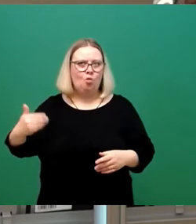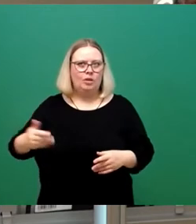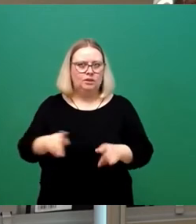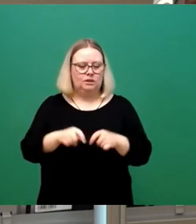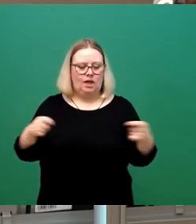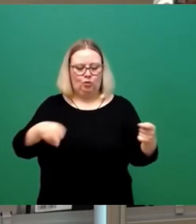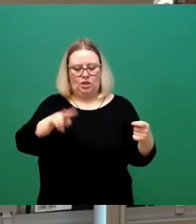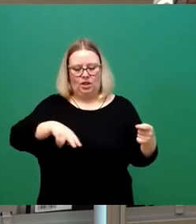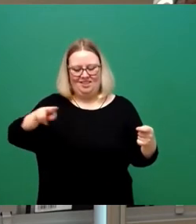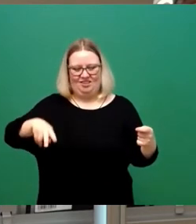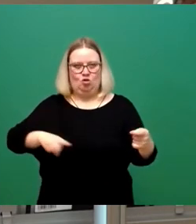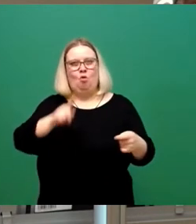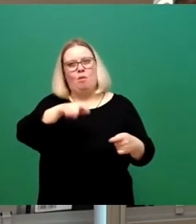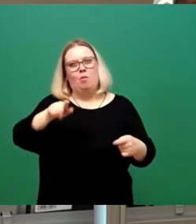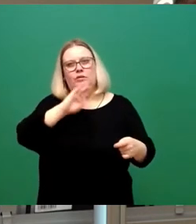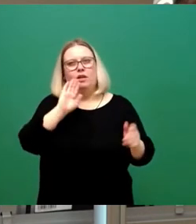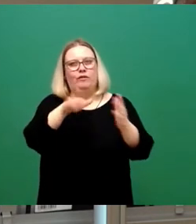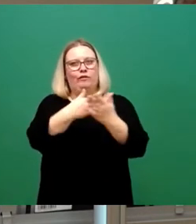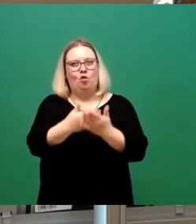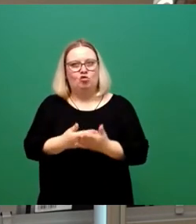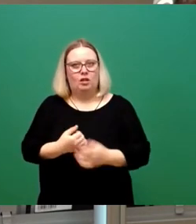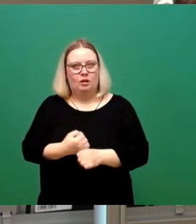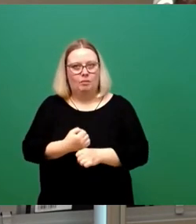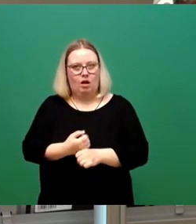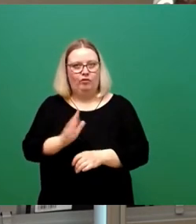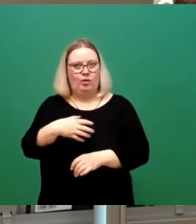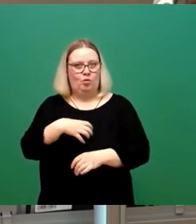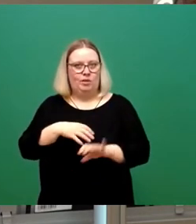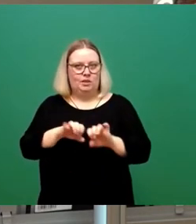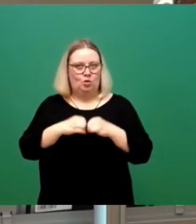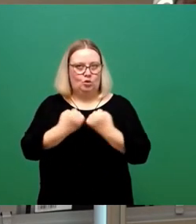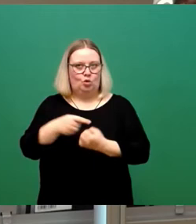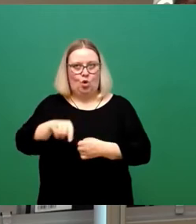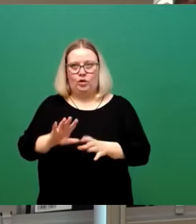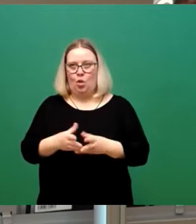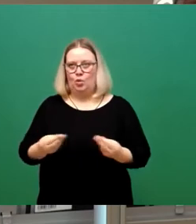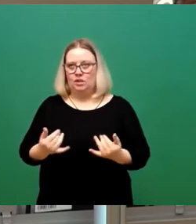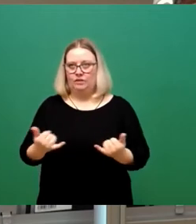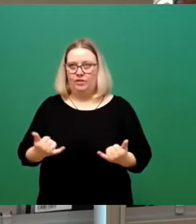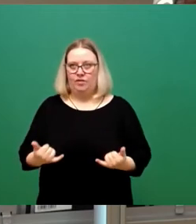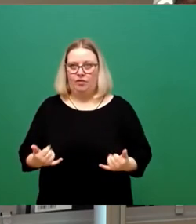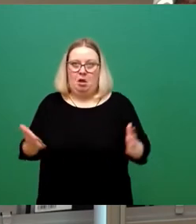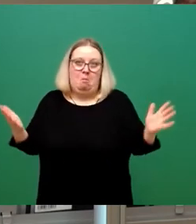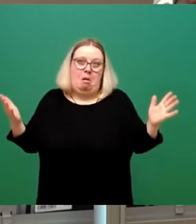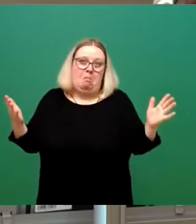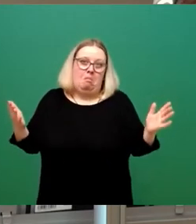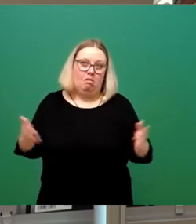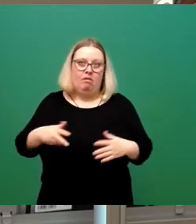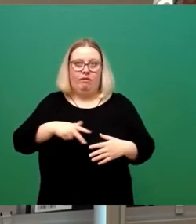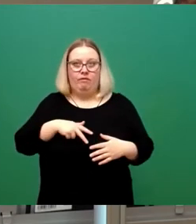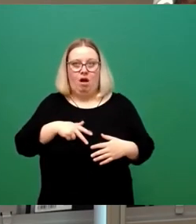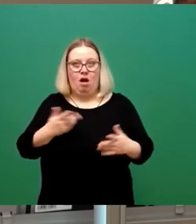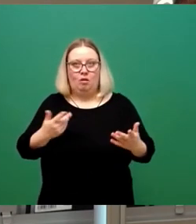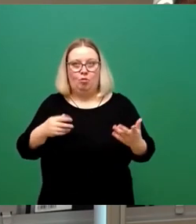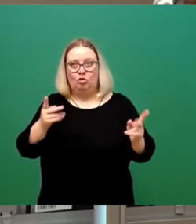Oberbürgermeister ganz viele Vorschläge gemacht hat, um diese problematische Situation, die heute wieder eingetreten ist, zu lösen. Aber irgendwie scheinbar ja doch nicht, weil es ja scheinbar